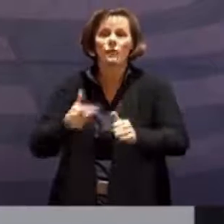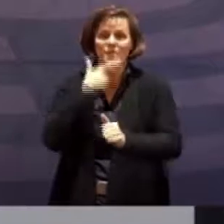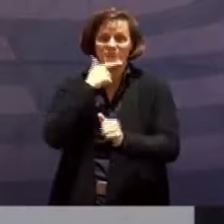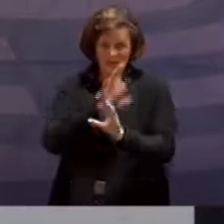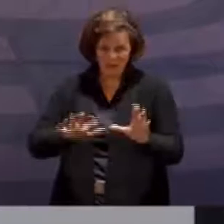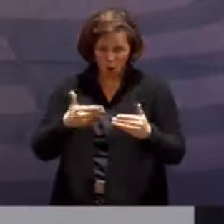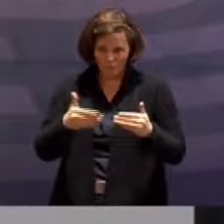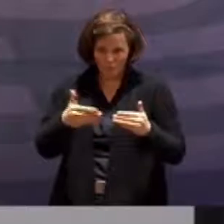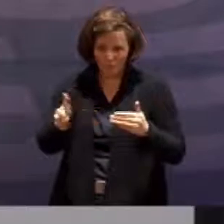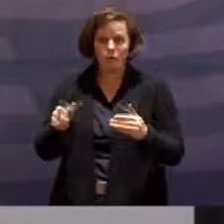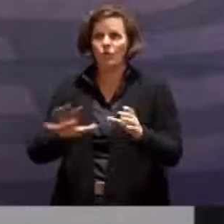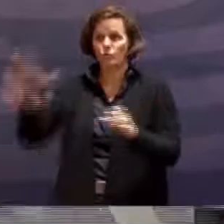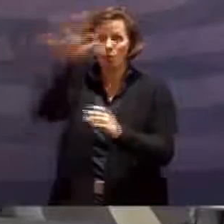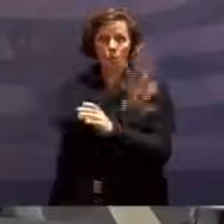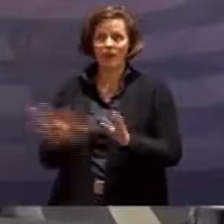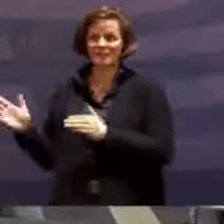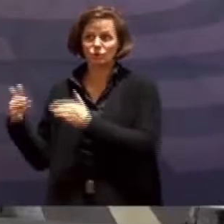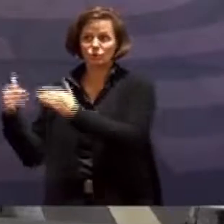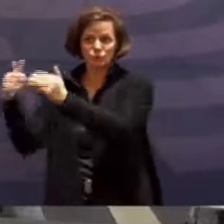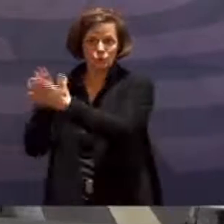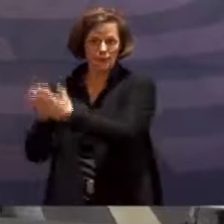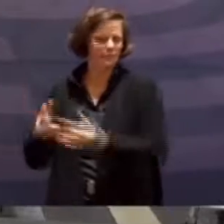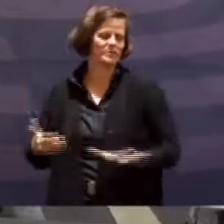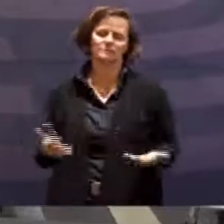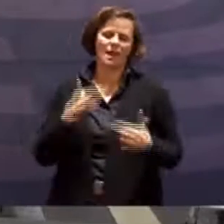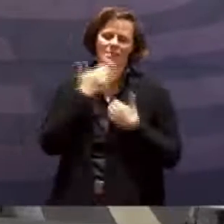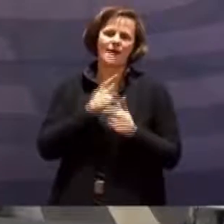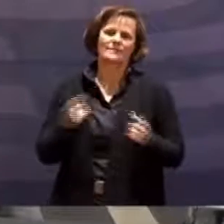geehrten Damen und Herren, vielen Dank für Ihre Aufmerksamkeit. Dank.